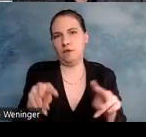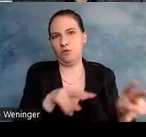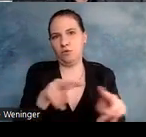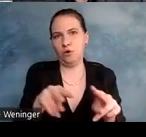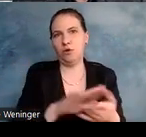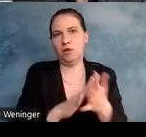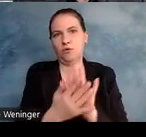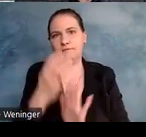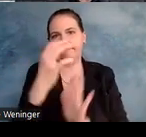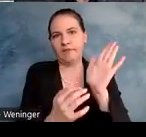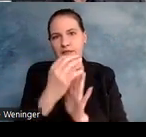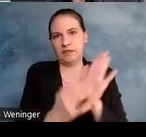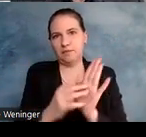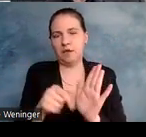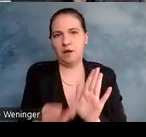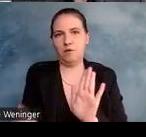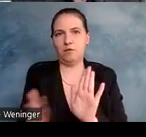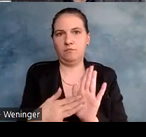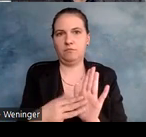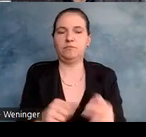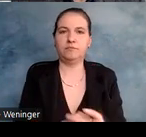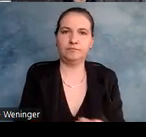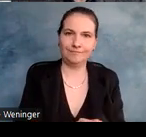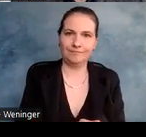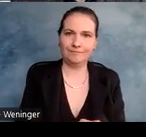Transkript für alle zugänglich machen. Und das Video natürlich auch.